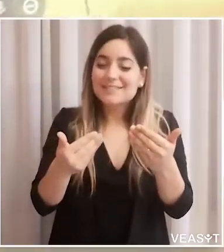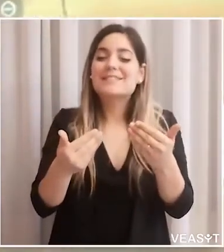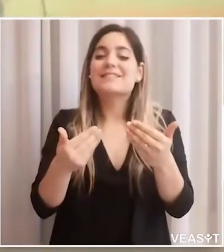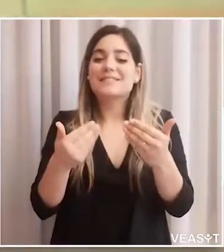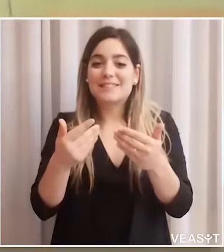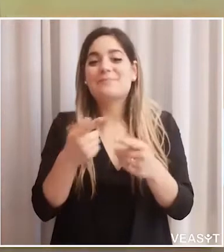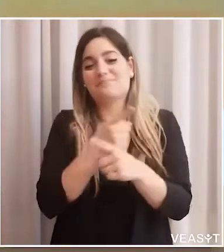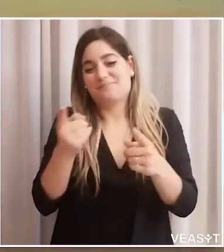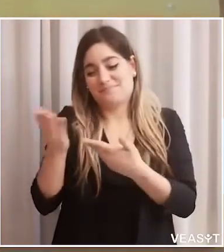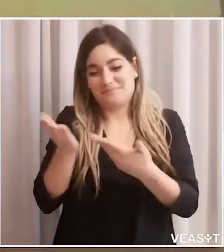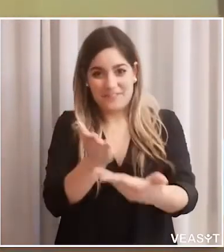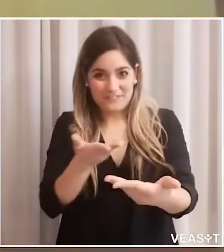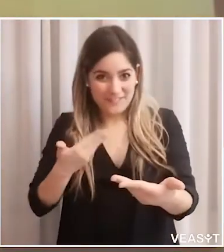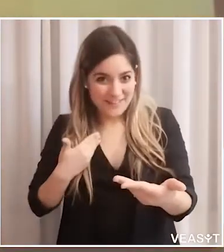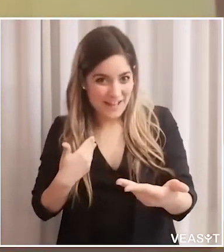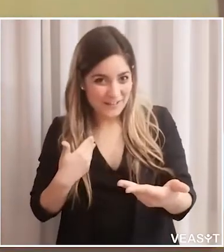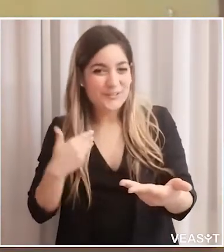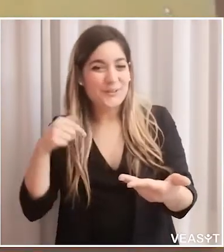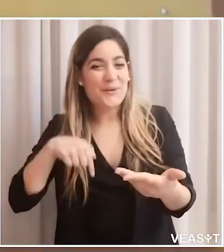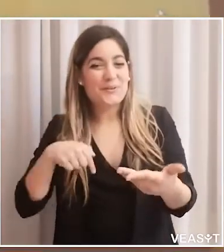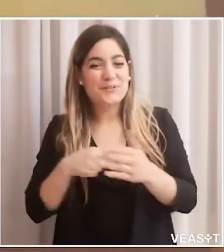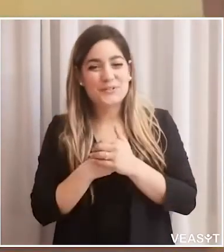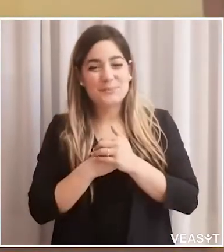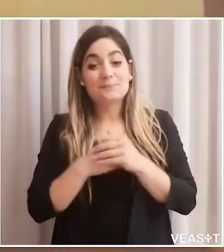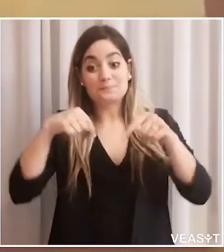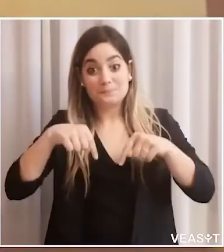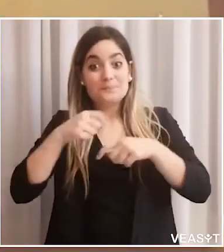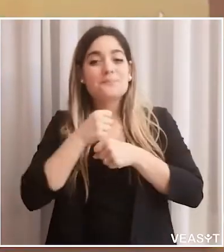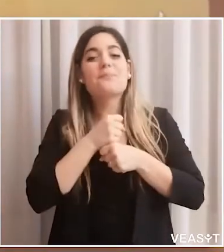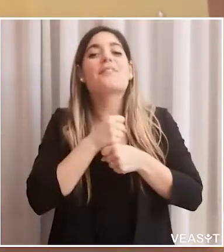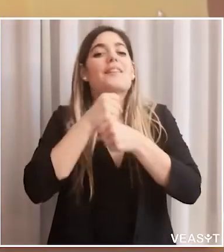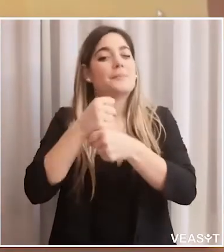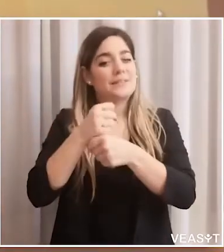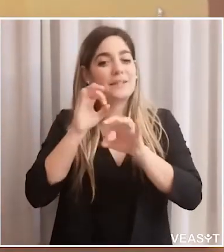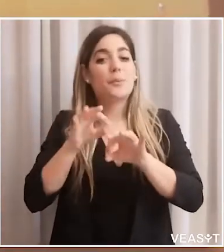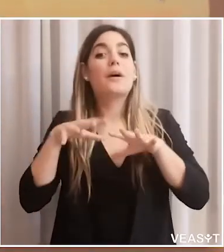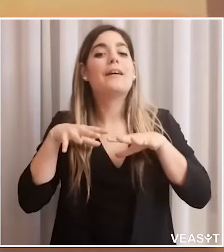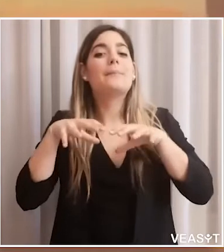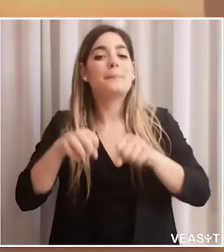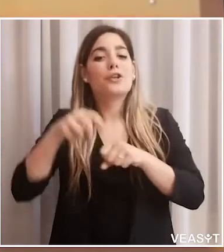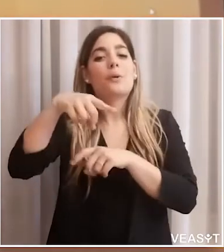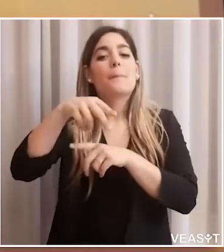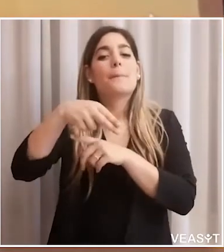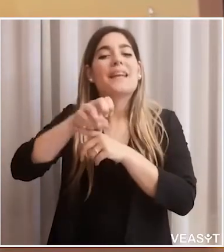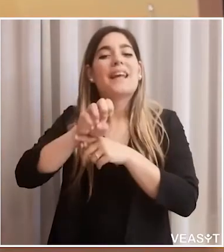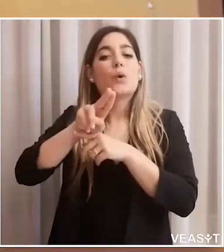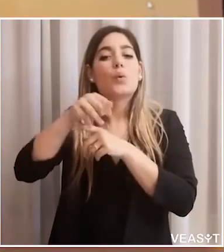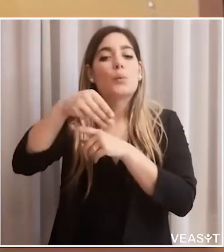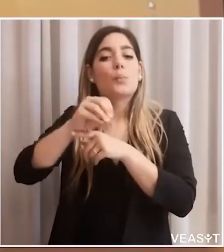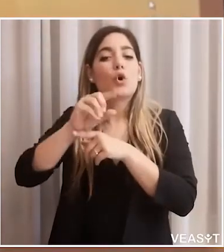Sì. Sì, ottimo. Buongiorno a tutti, grazie per l'invito.